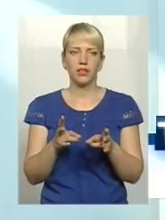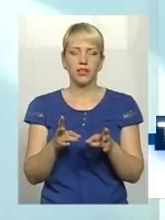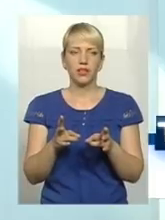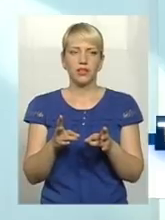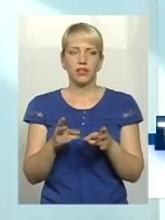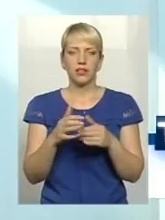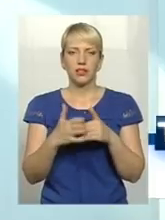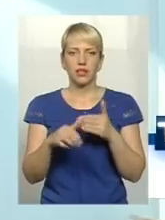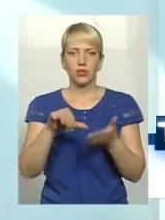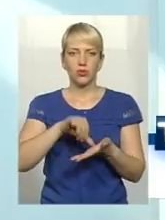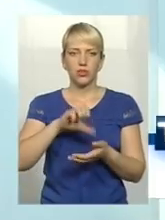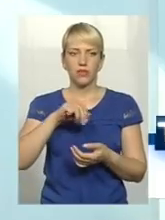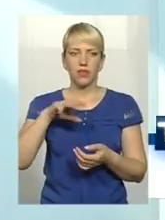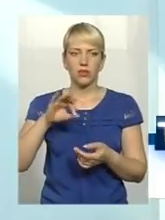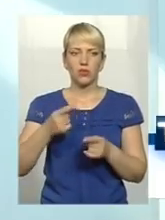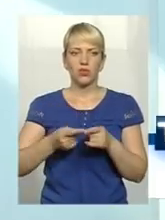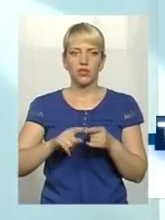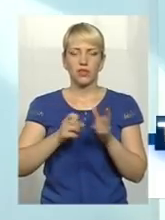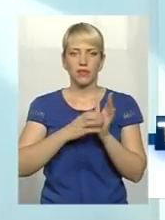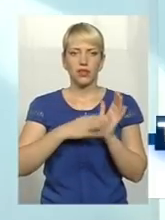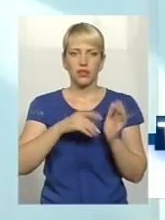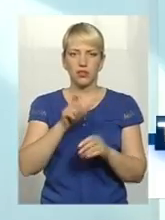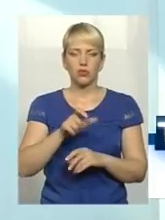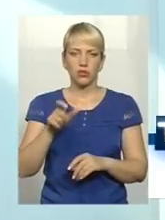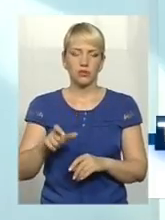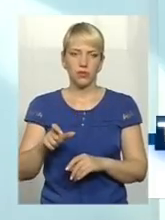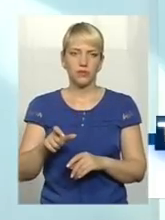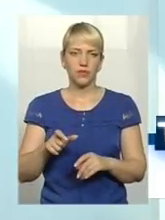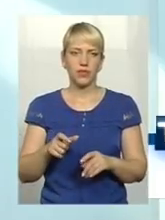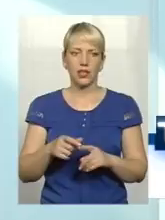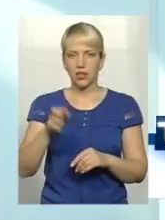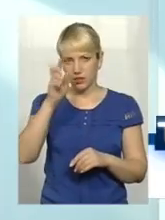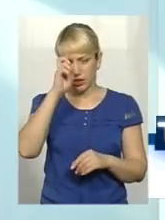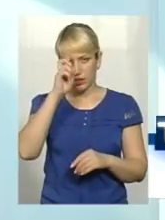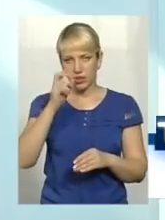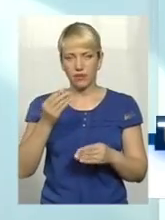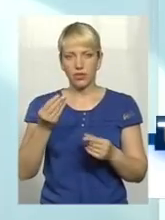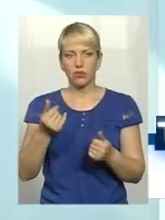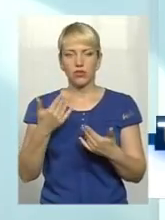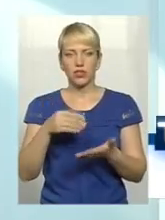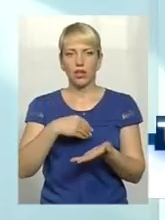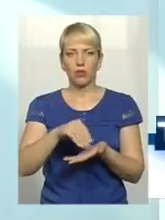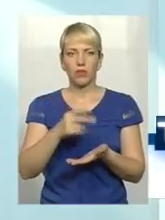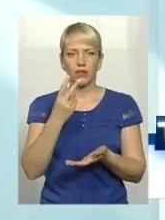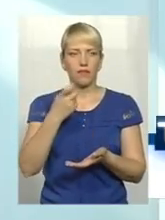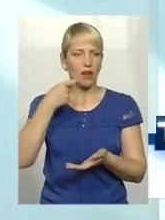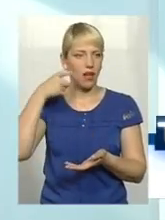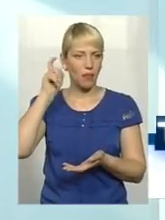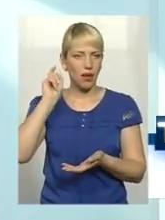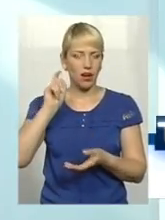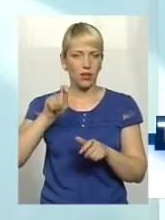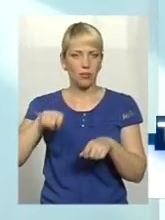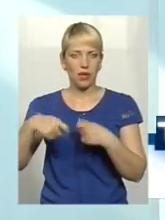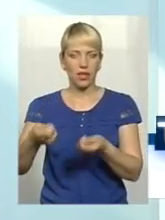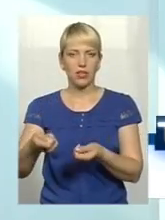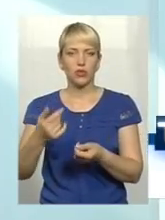серед учасників АТО, це 19 осіб. За державні кошти вже закуплено два апарати, передано, і